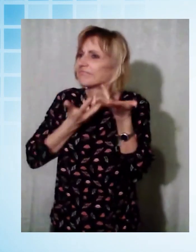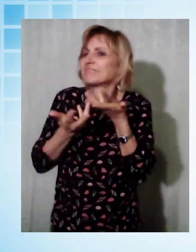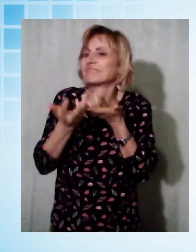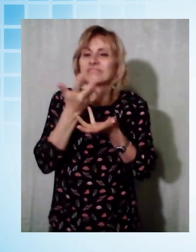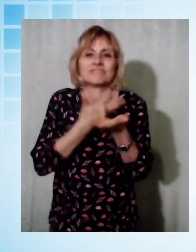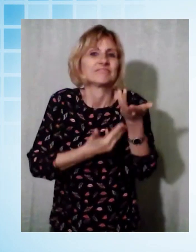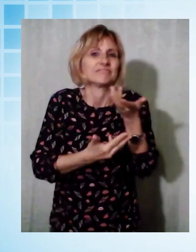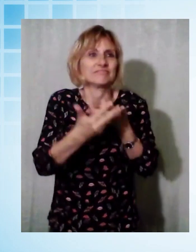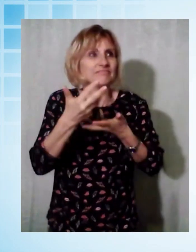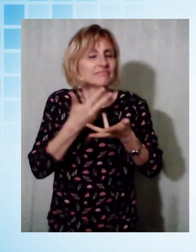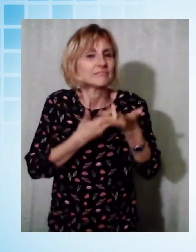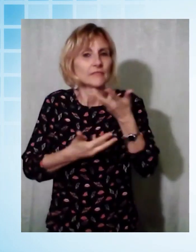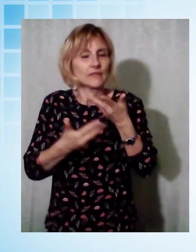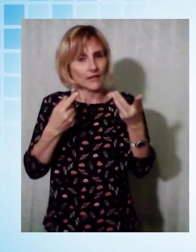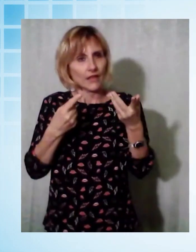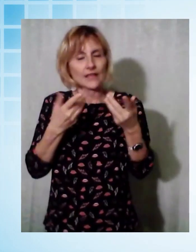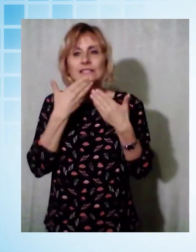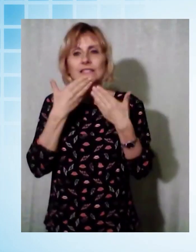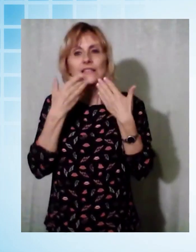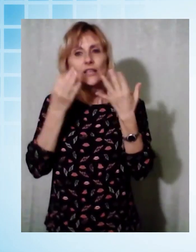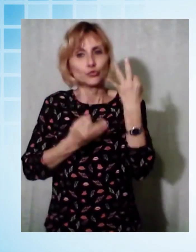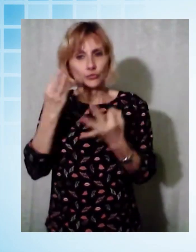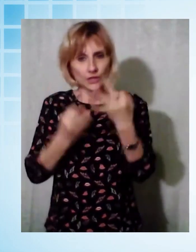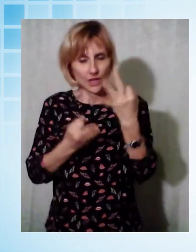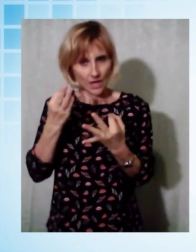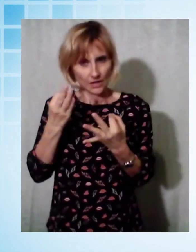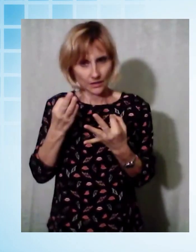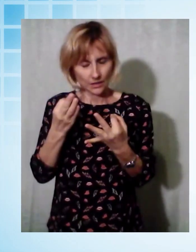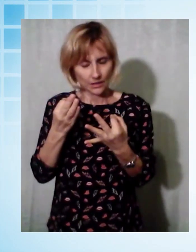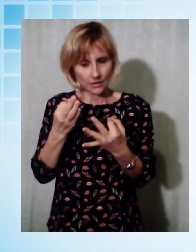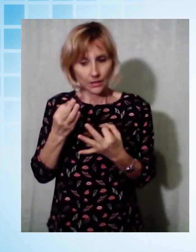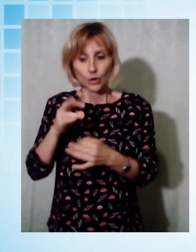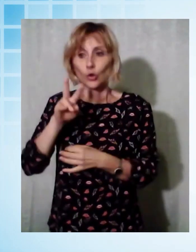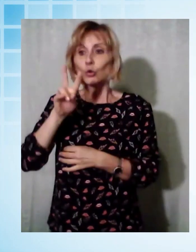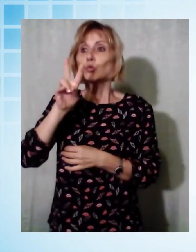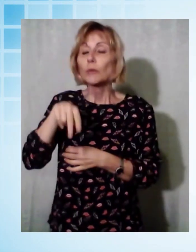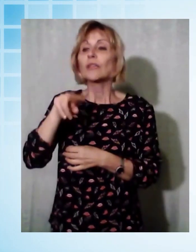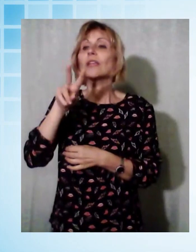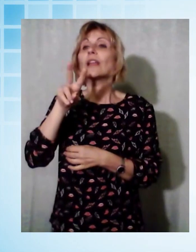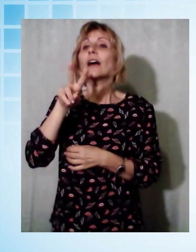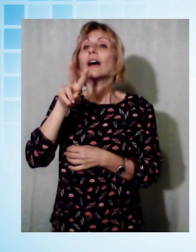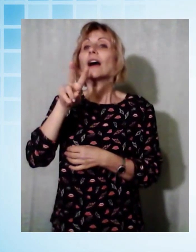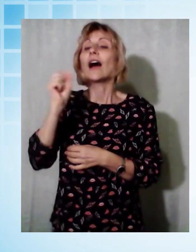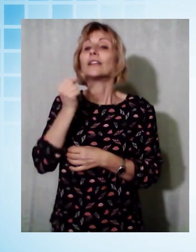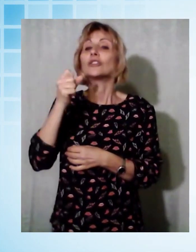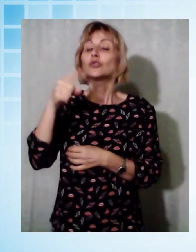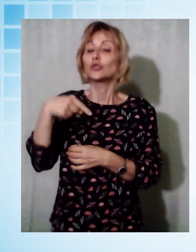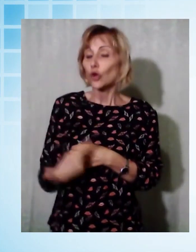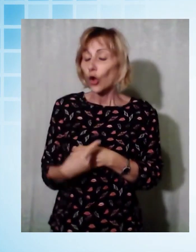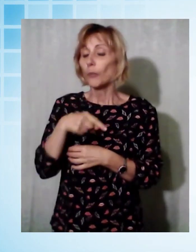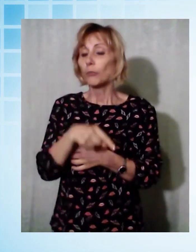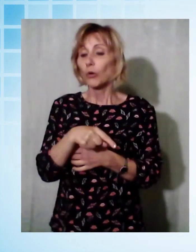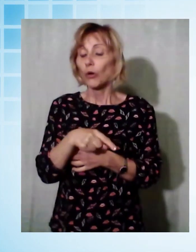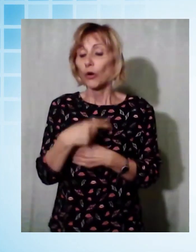censura chi pretende di giudicare. Duemila anni dopo siamo ad un passo della trasformazione in legge della